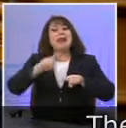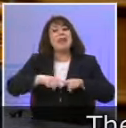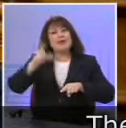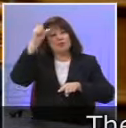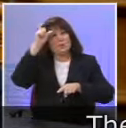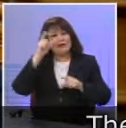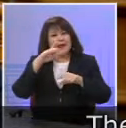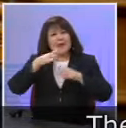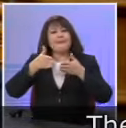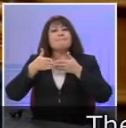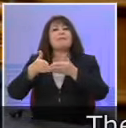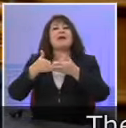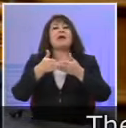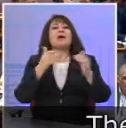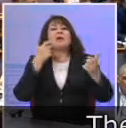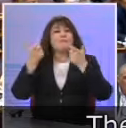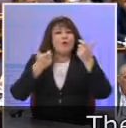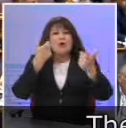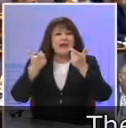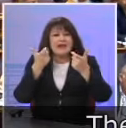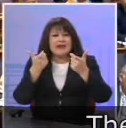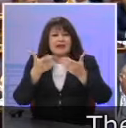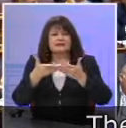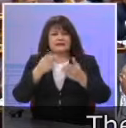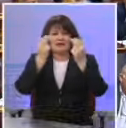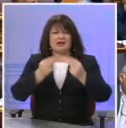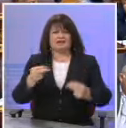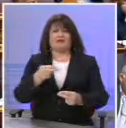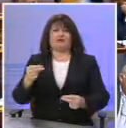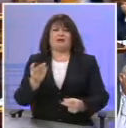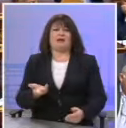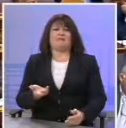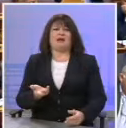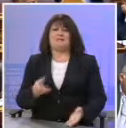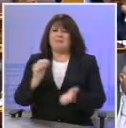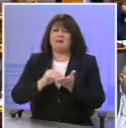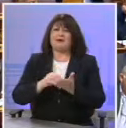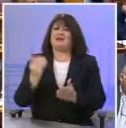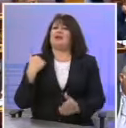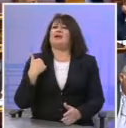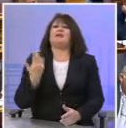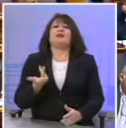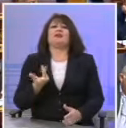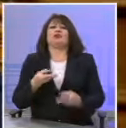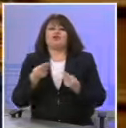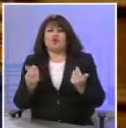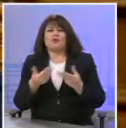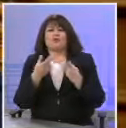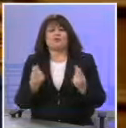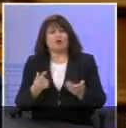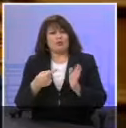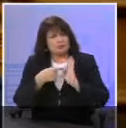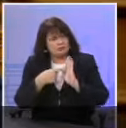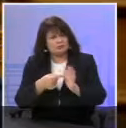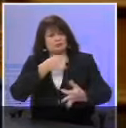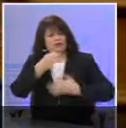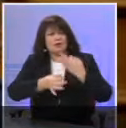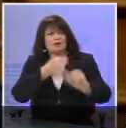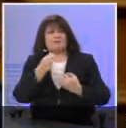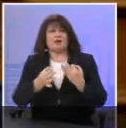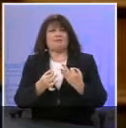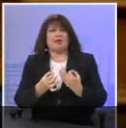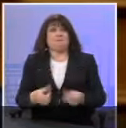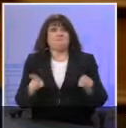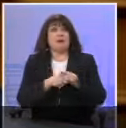Γιατί το ξαναθέδετε. Αφού έχει λυθεί το ζήτημα αυτό. Με όλους τους τρόπους το αναδείξαμε, τόσο με